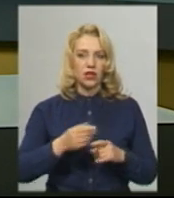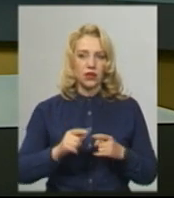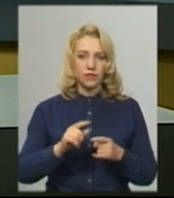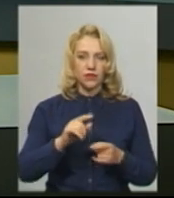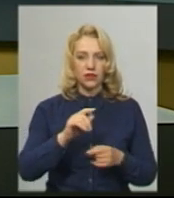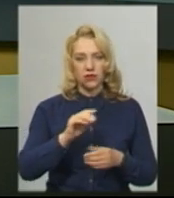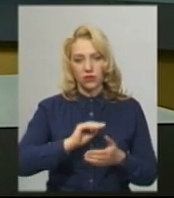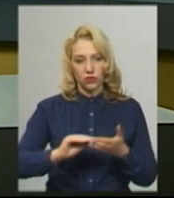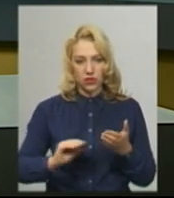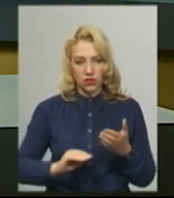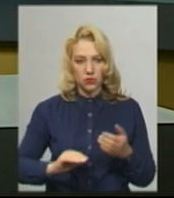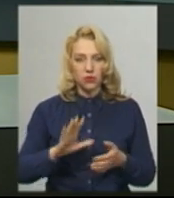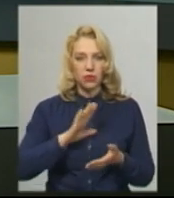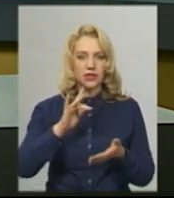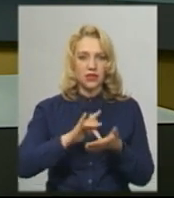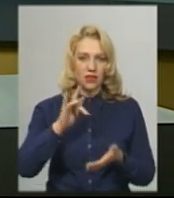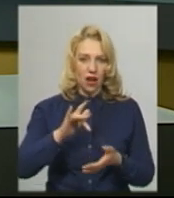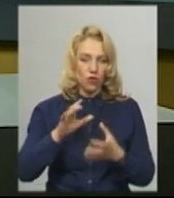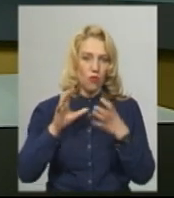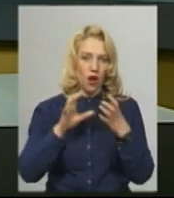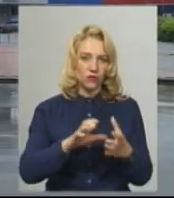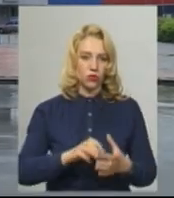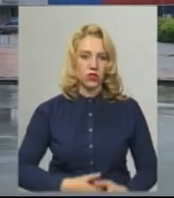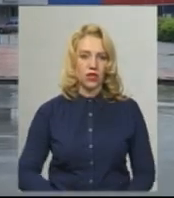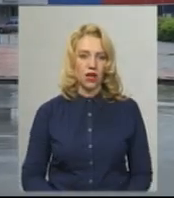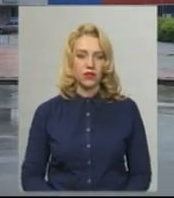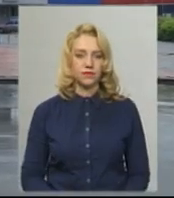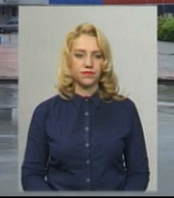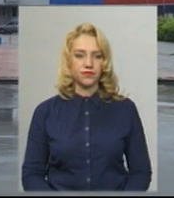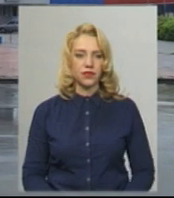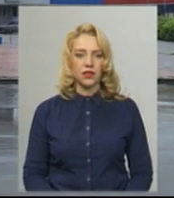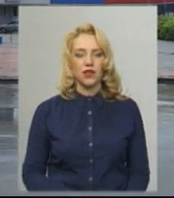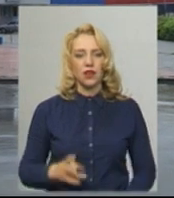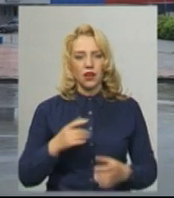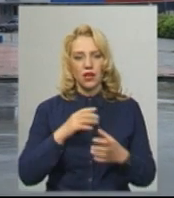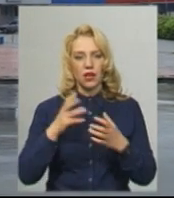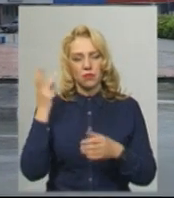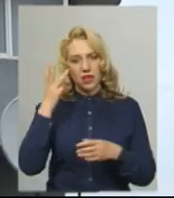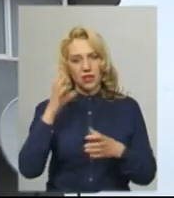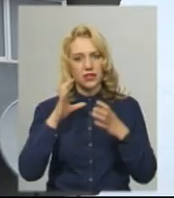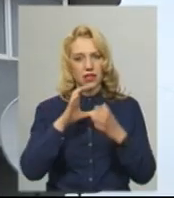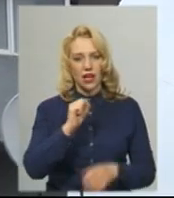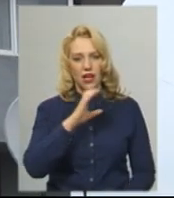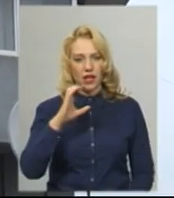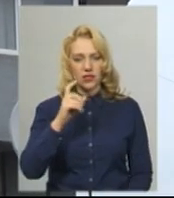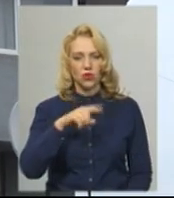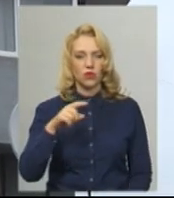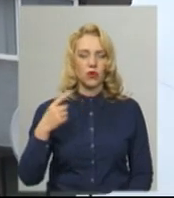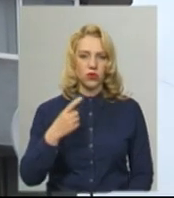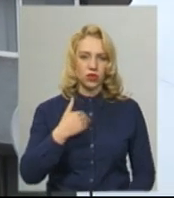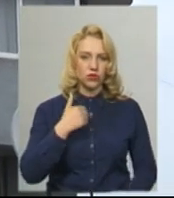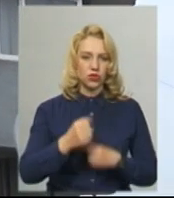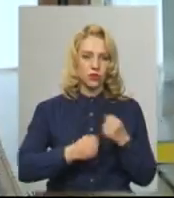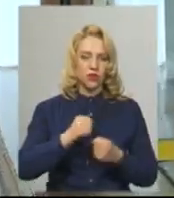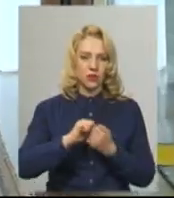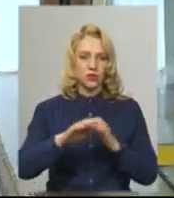автовокзалі обласного центру. Подробиці далі. З Хмельницького автовокзалу номер один хоче дістатися до Кам'янця